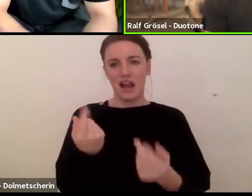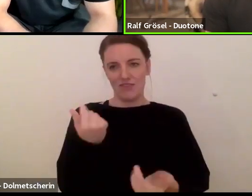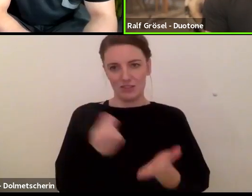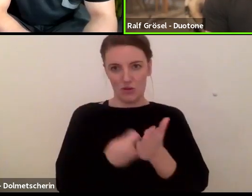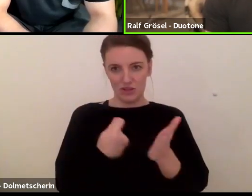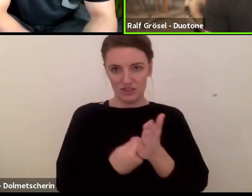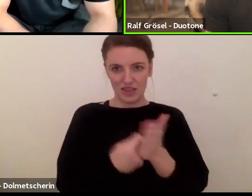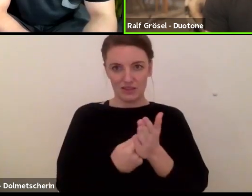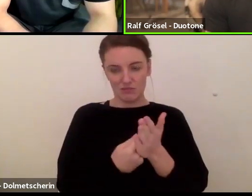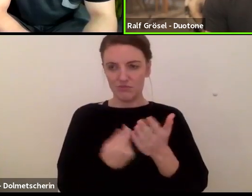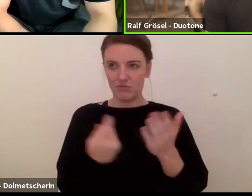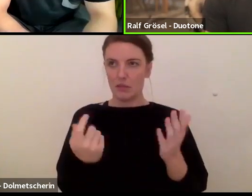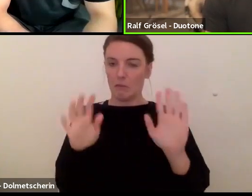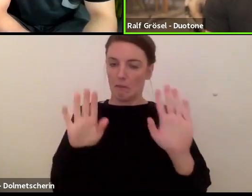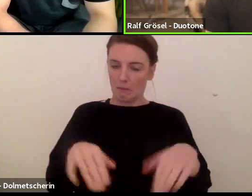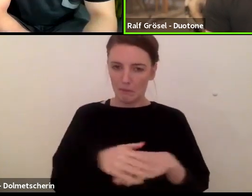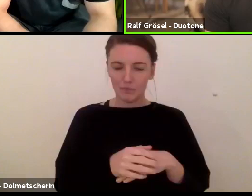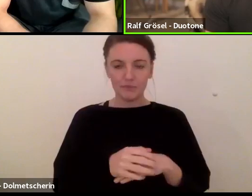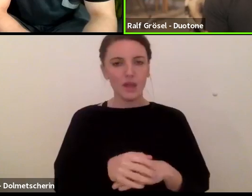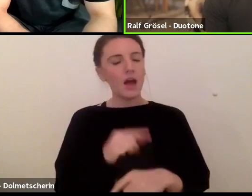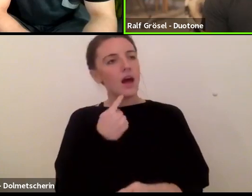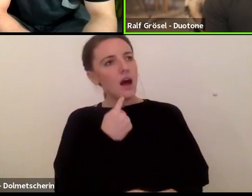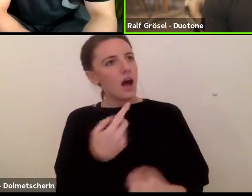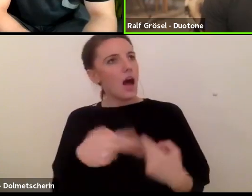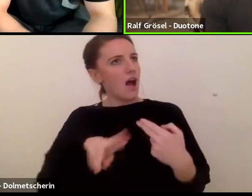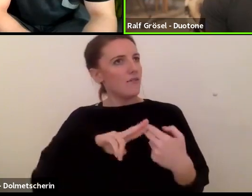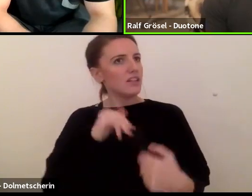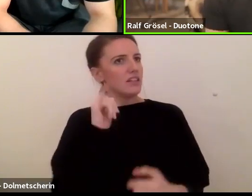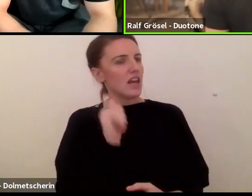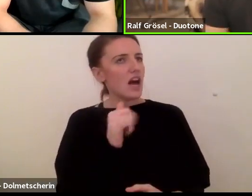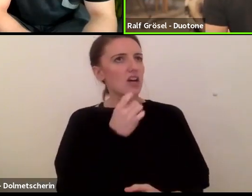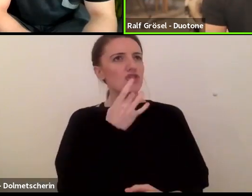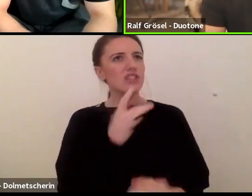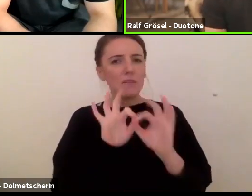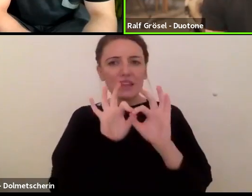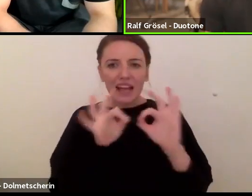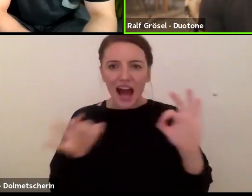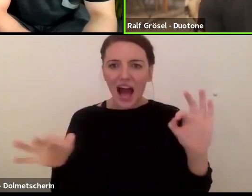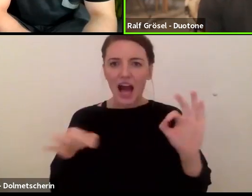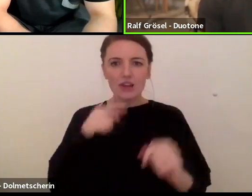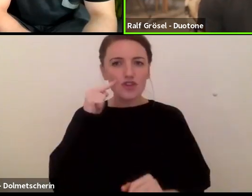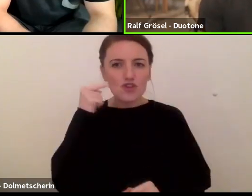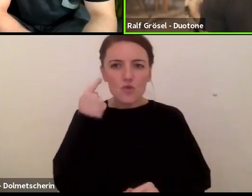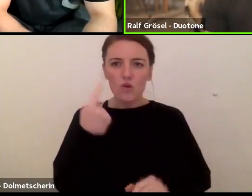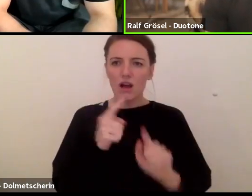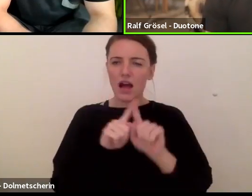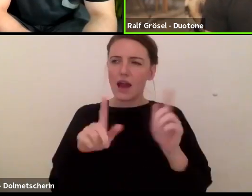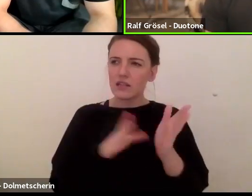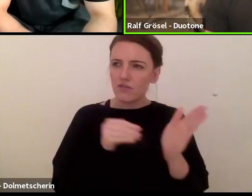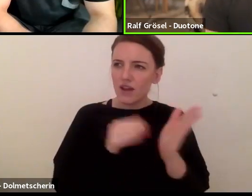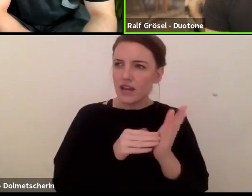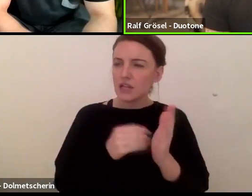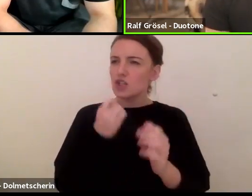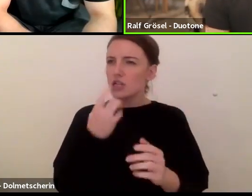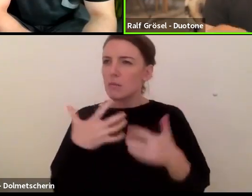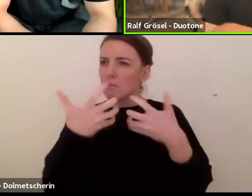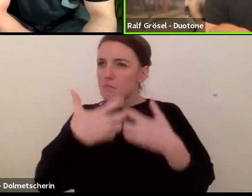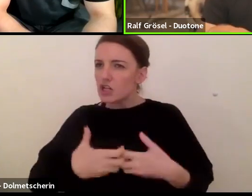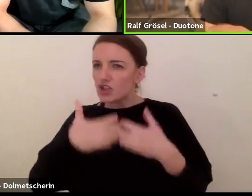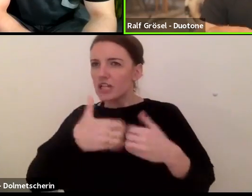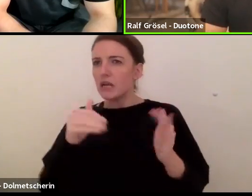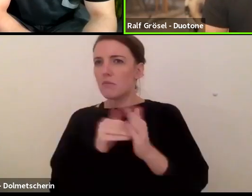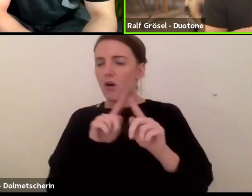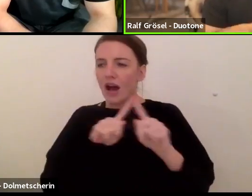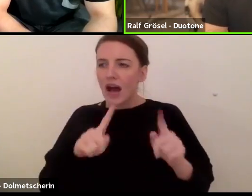okay, also dann müssten wir vielleicht mal andere Garne verwenden und wir haben eigentlich gerade eine neue Maschine und die kann einen anderen Fertigungsprozess machen. Die stretcht und